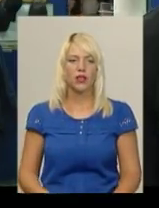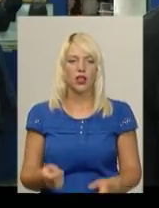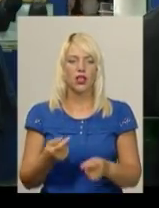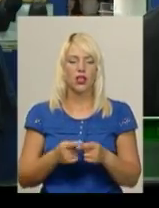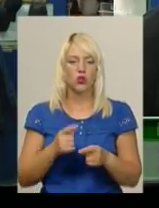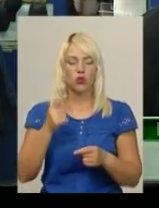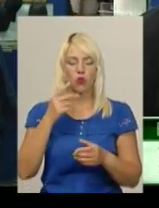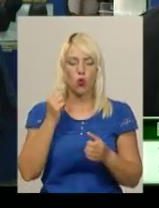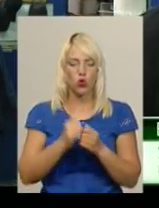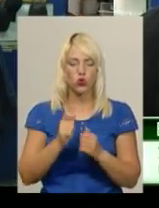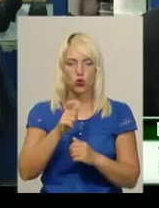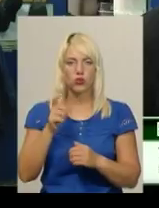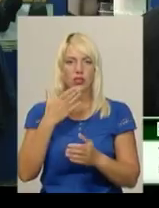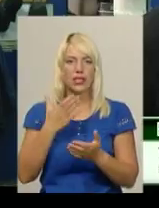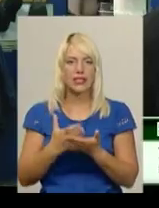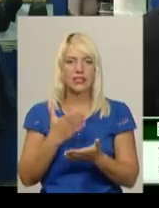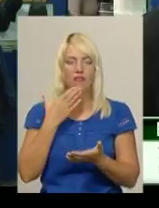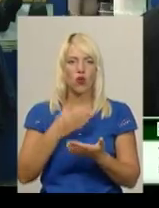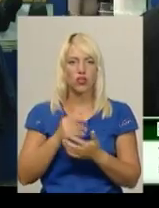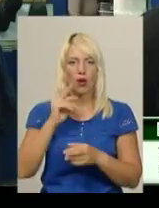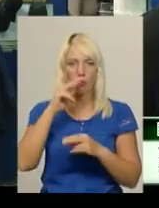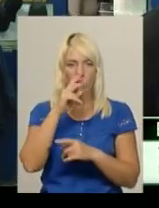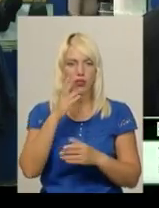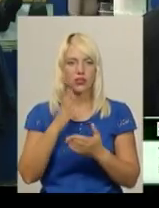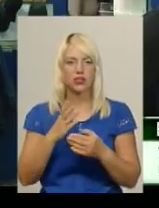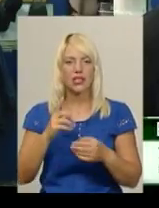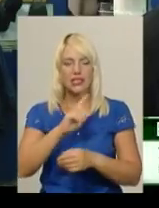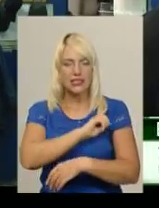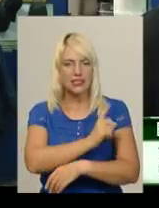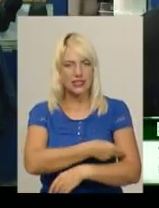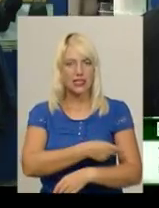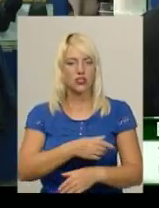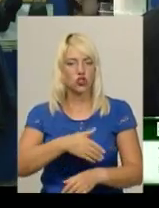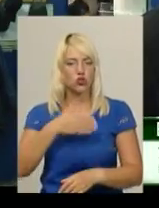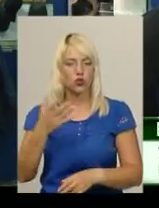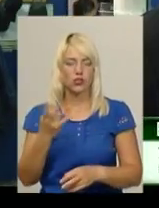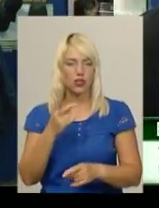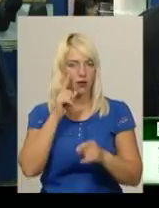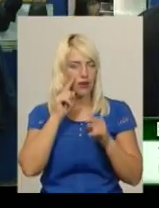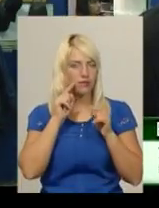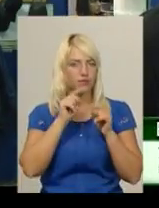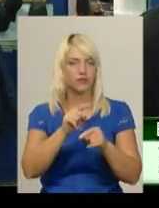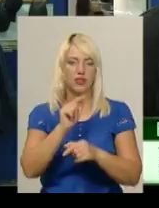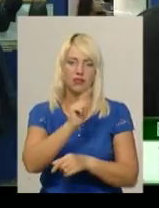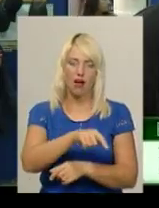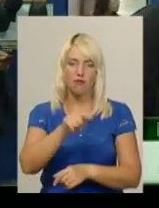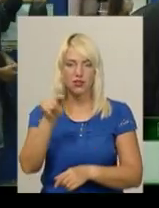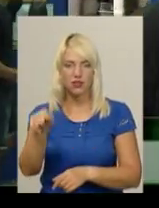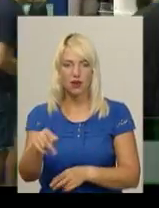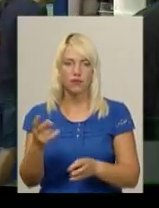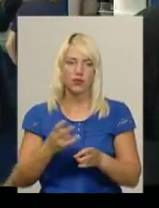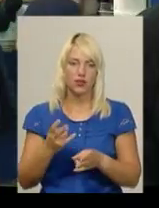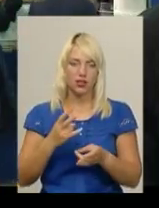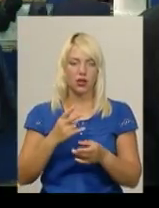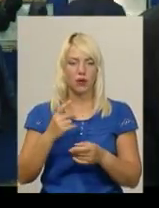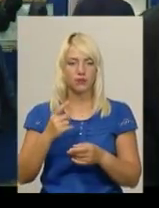кожного є свої помилки, кожного є свої сильні сторони, треба робити акцент і там, і там виправлятись. Ну,